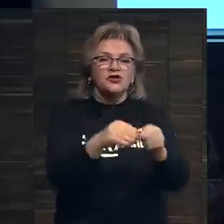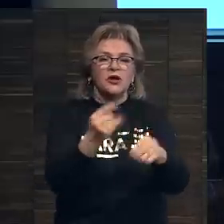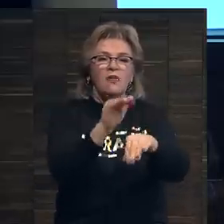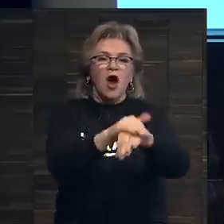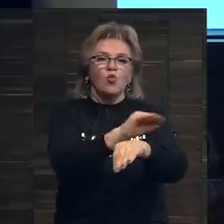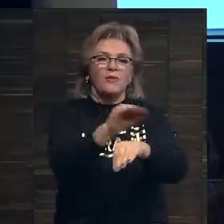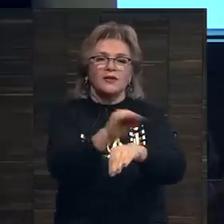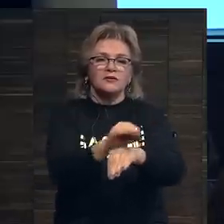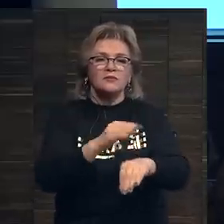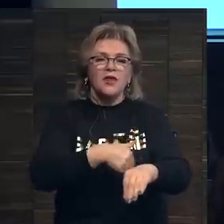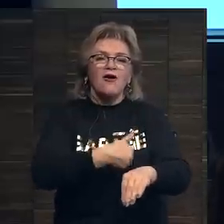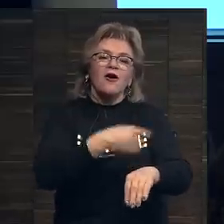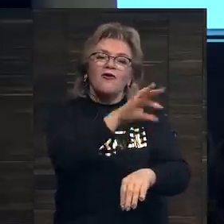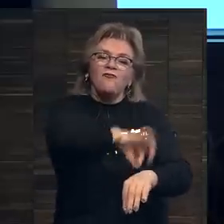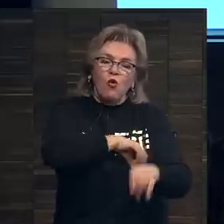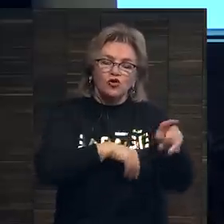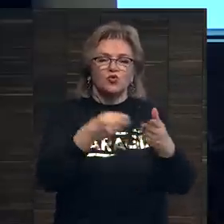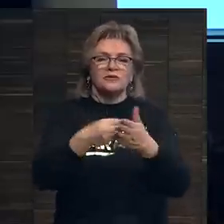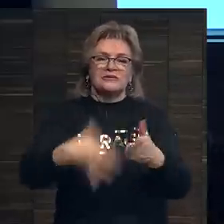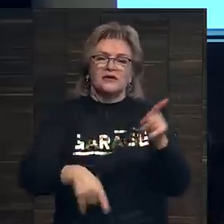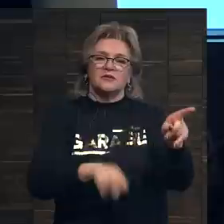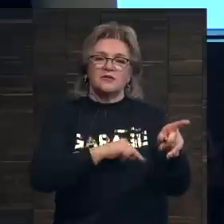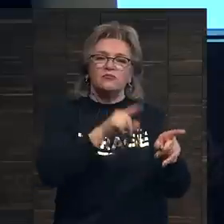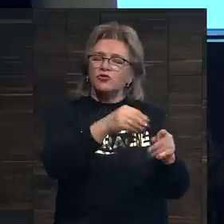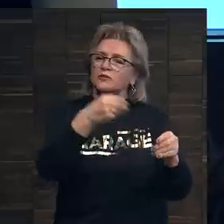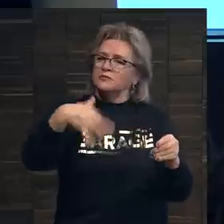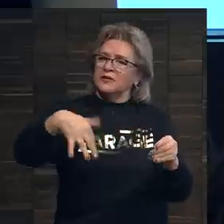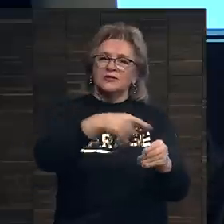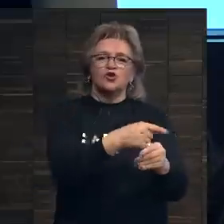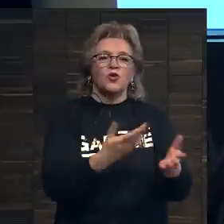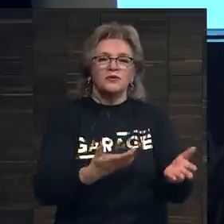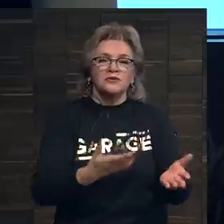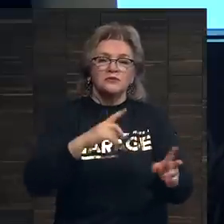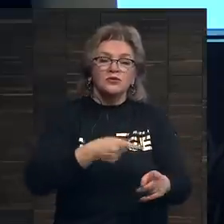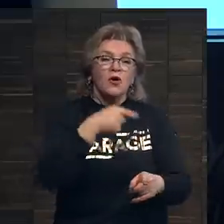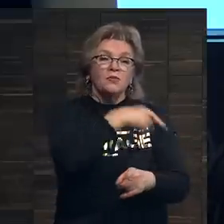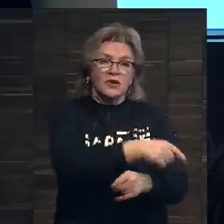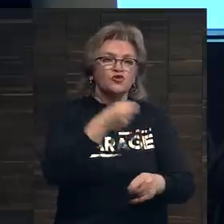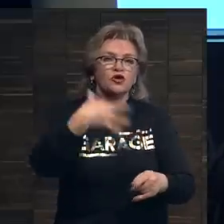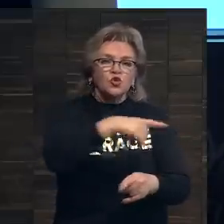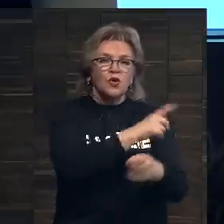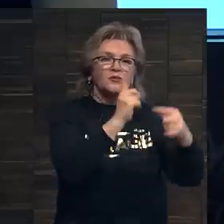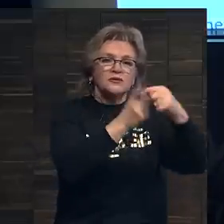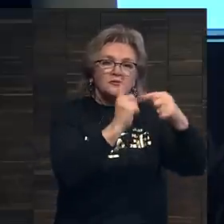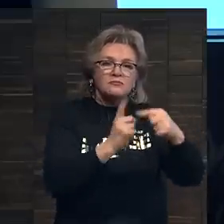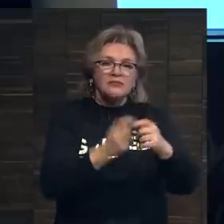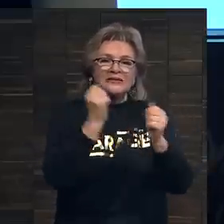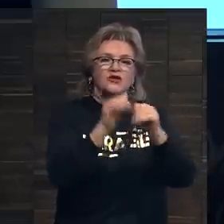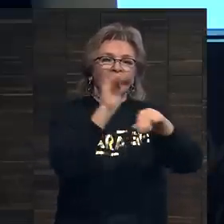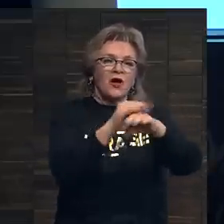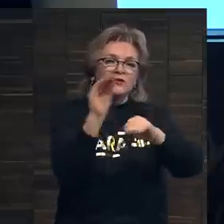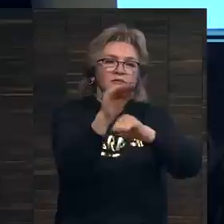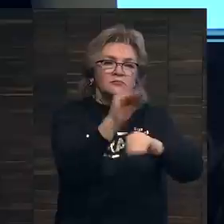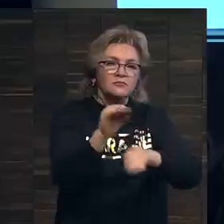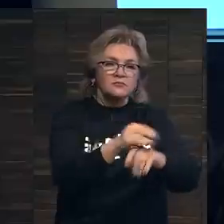аргумент в пользу ценности данной работы, ее высокой стоимости, потому что эта стоимость складывается из каждого из этих факторов.